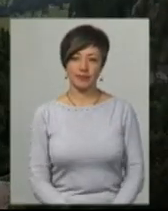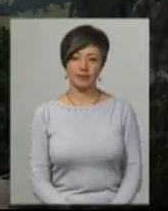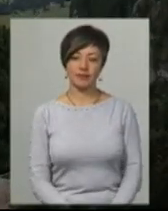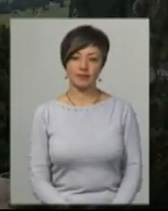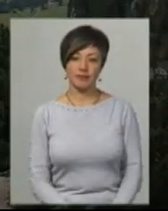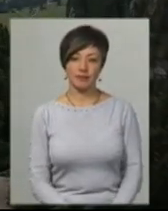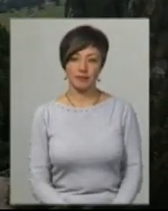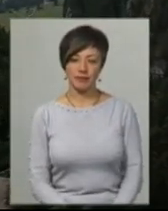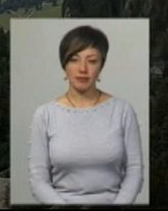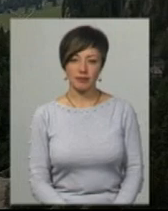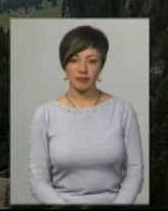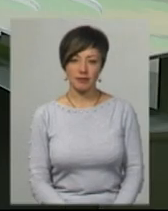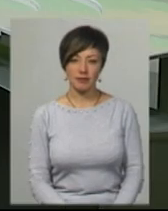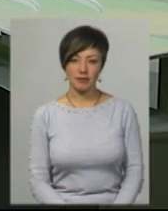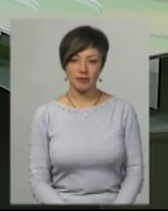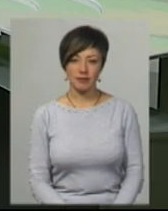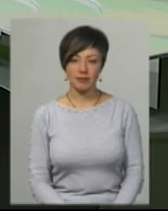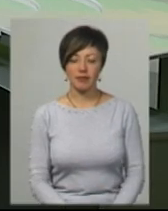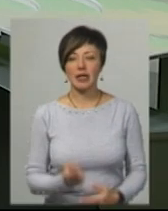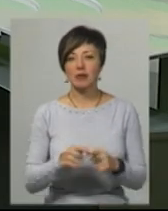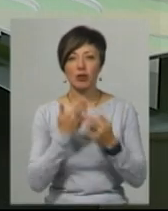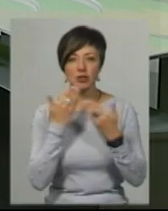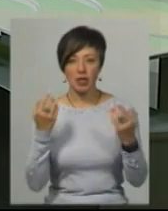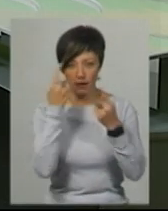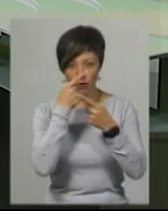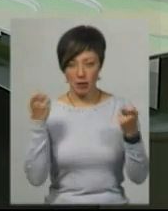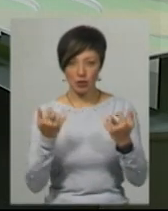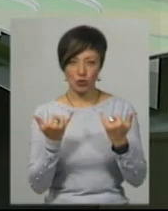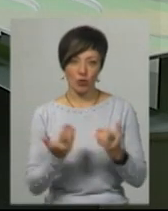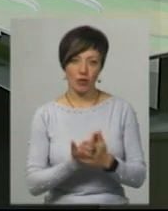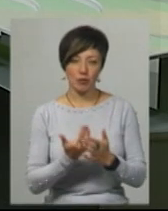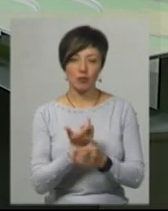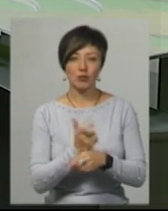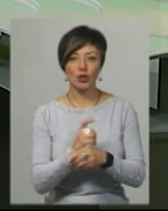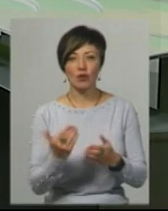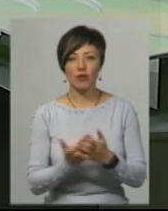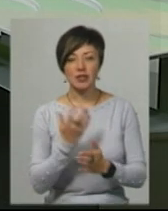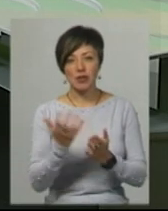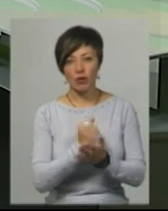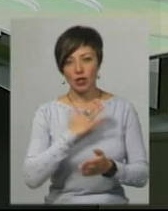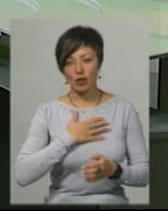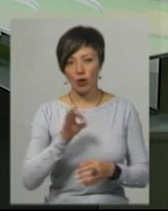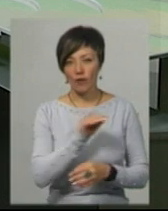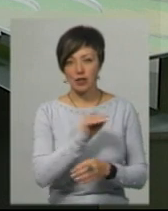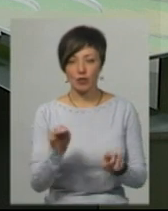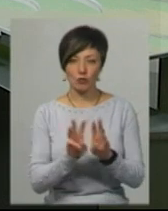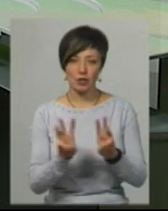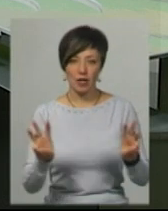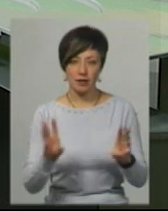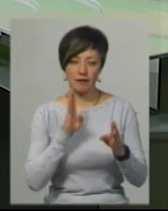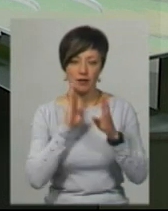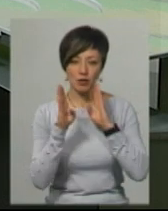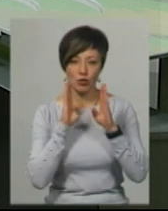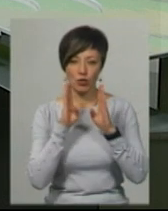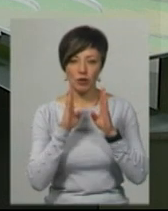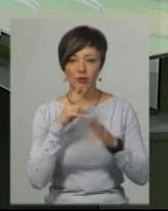на Суспільному. Хмельницький. Це була остання інформація цього випуску. Більше новин знаходьте на нашому офіційному сайті та на сторінці у